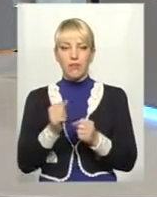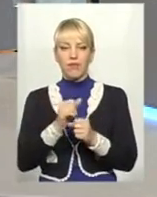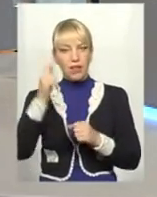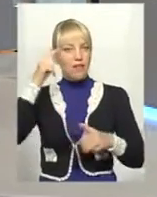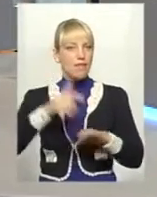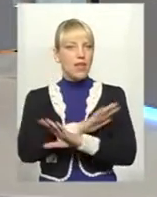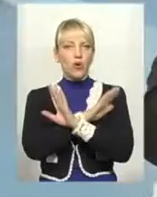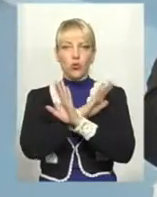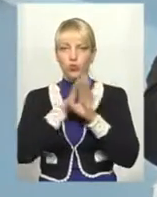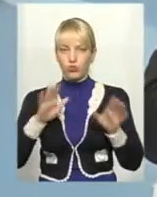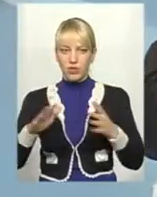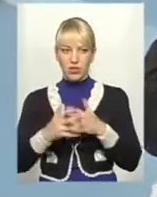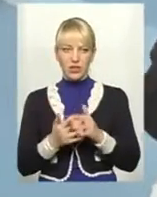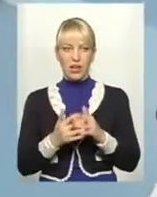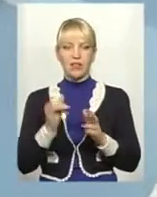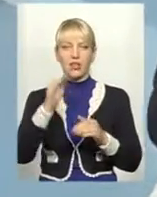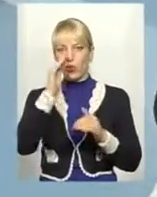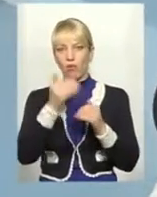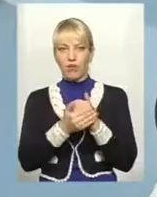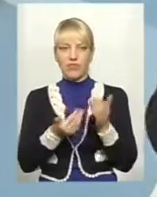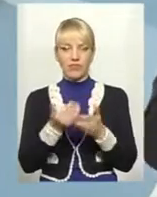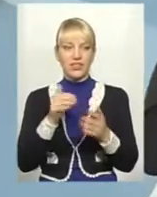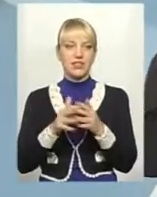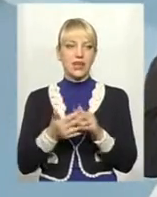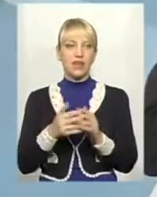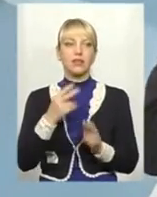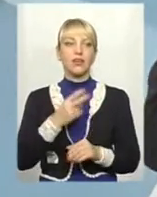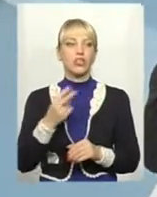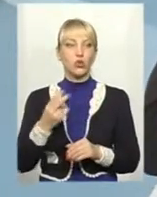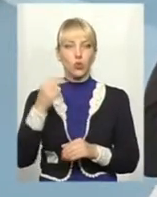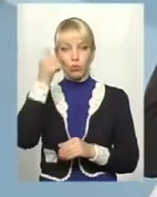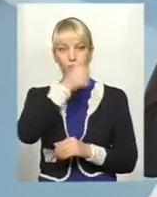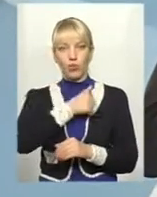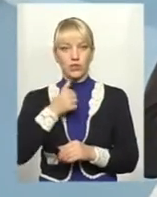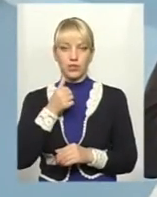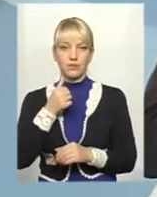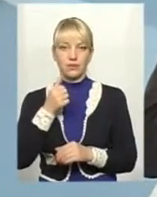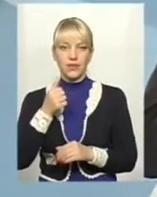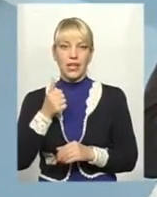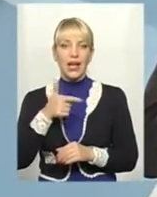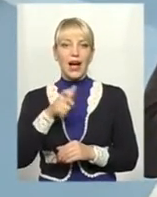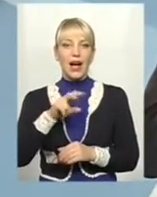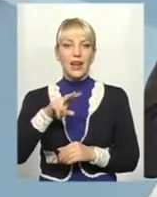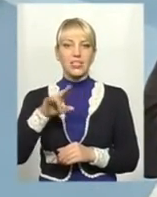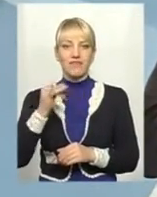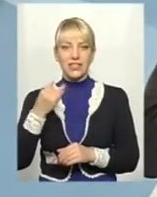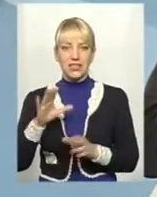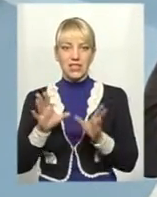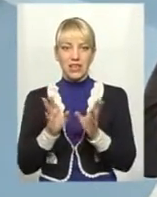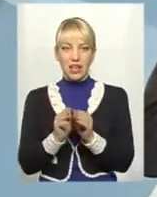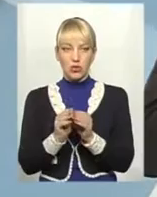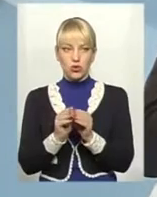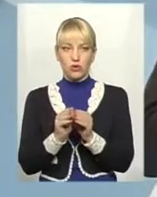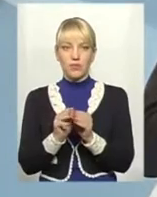а від них і мусив ховатися. У 2022 році Гарчевський разом з 60